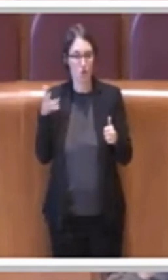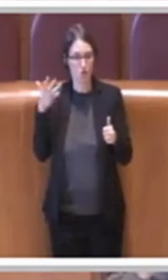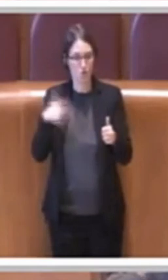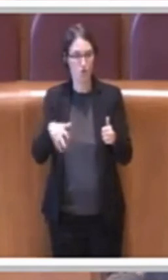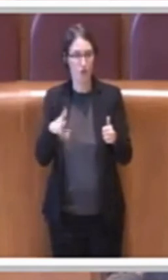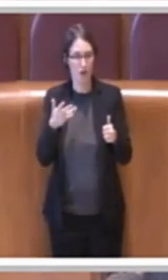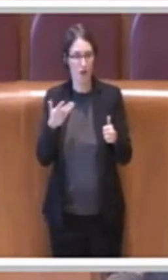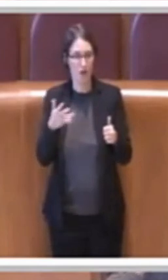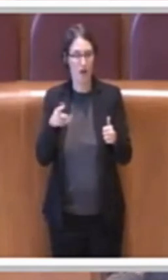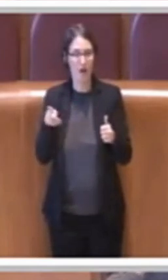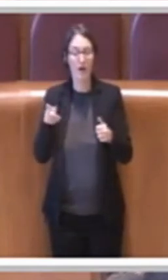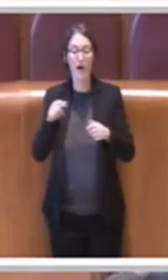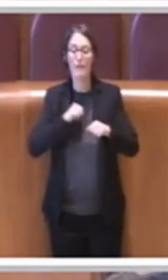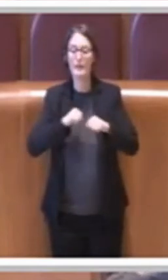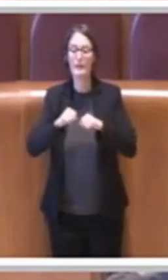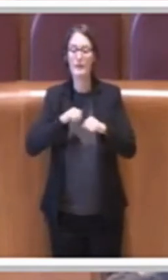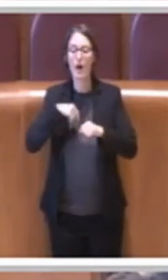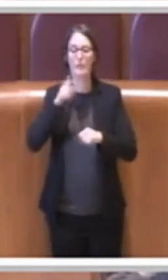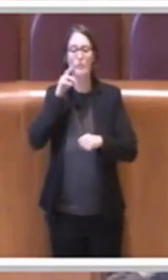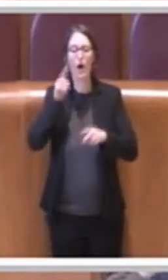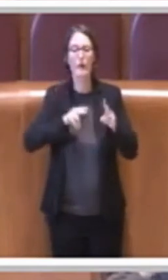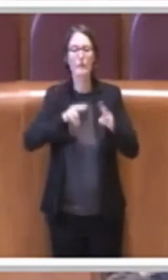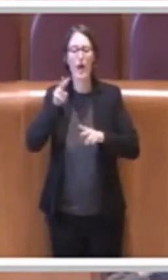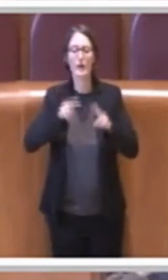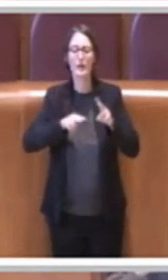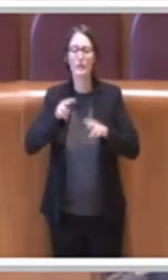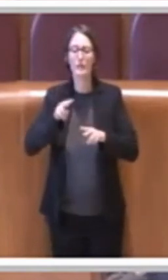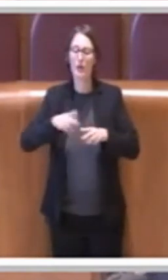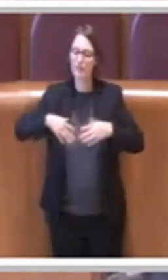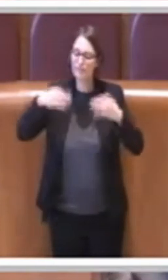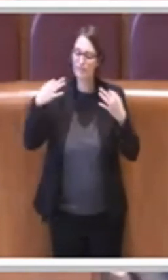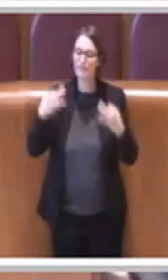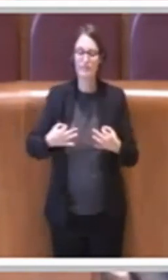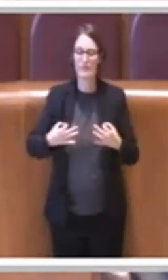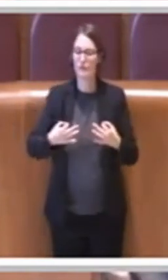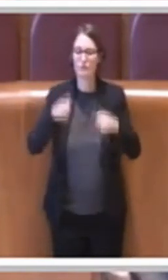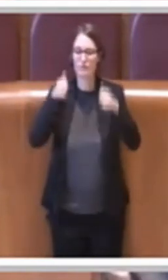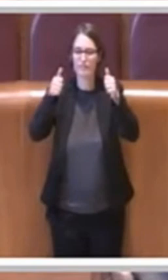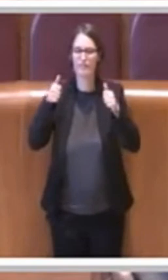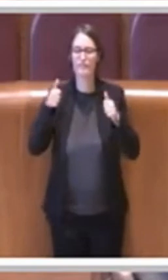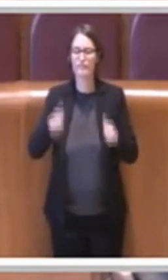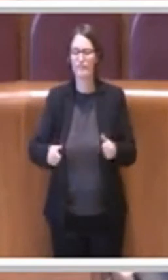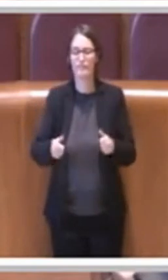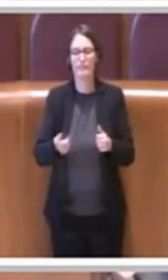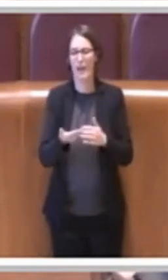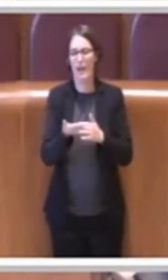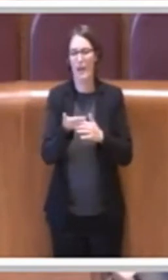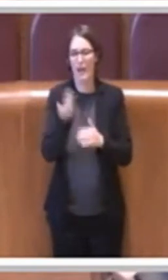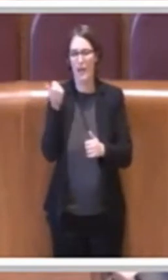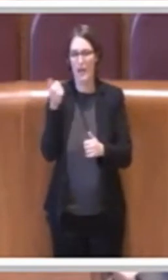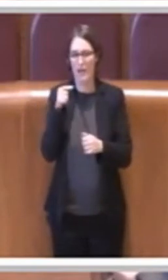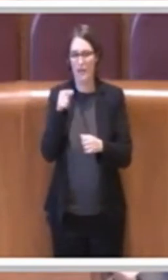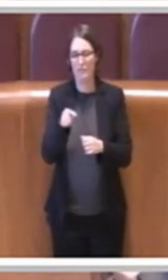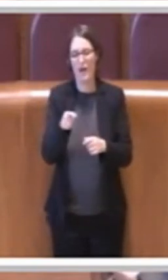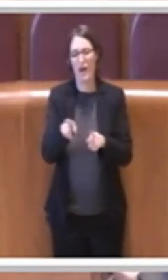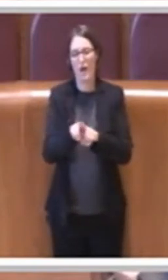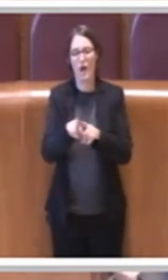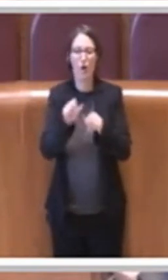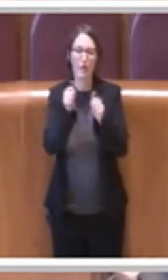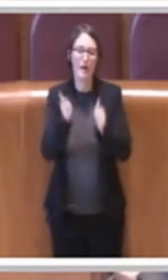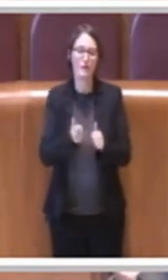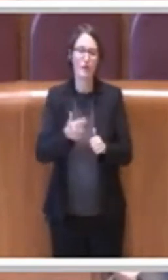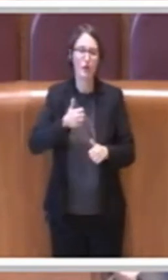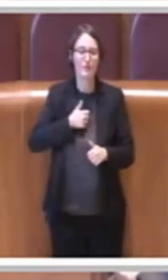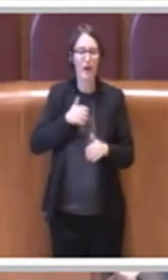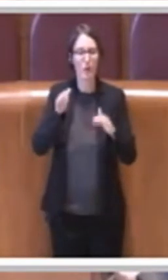verifiche, ha deciso di revocare la gara in autotutela, ma dall'altra parte c la necessità di